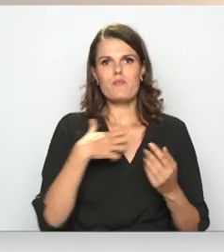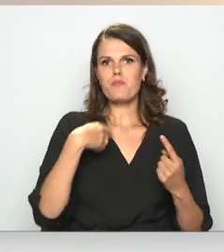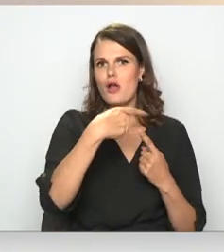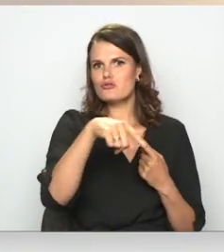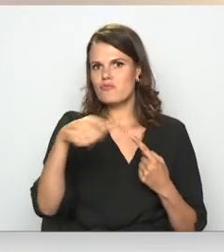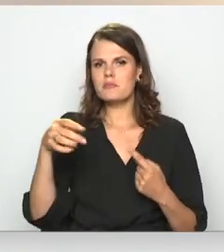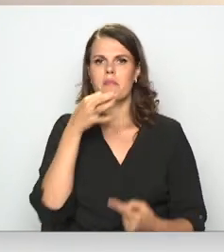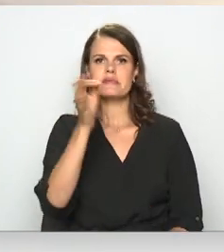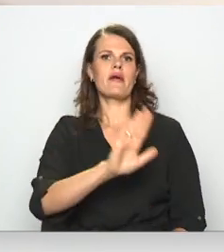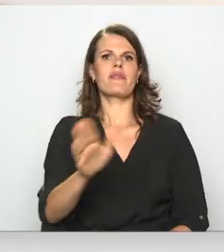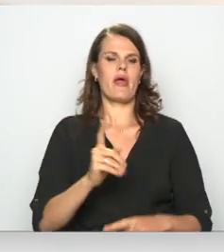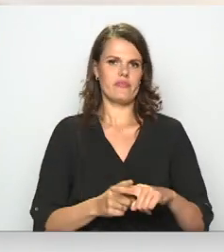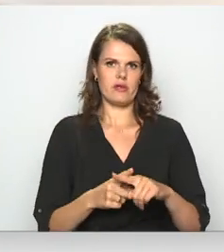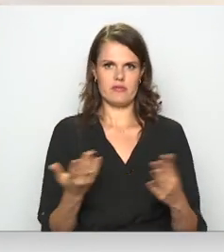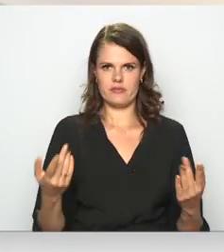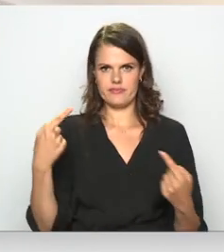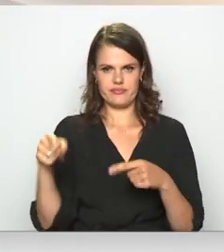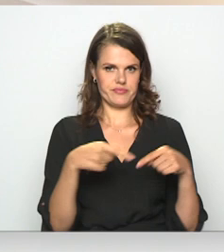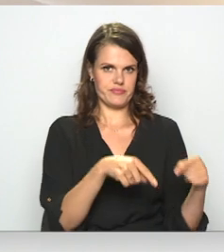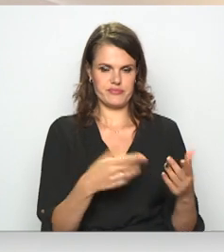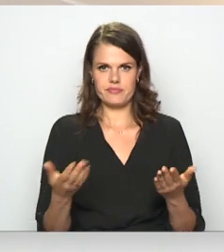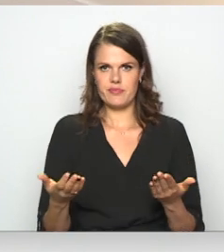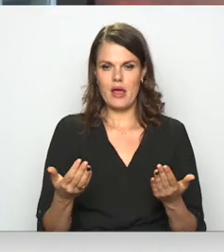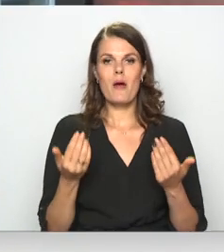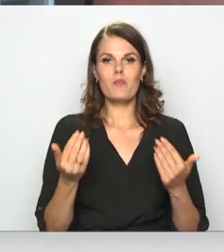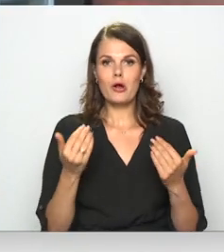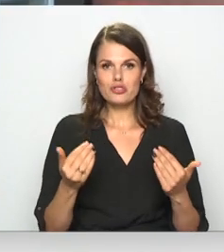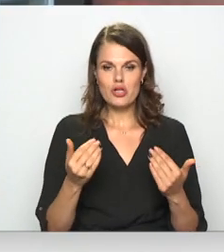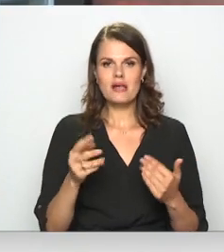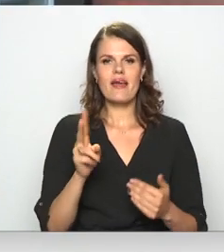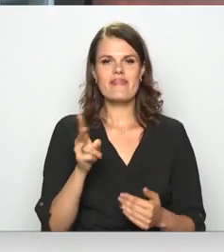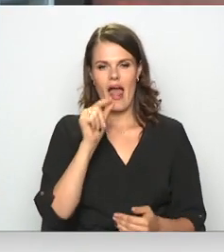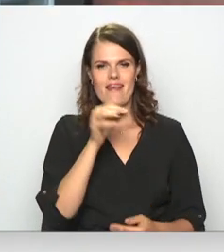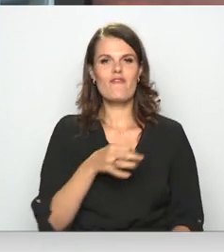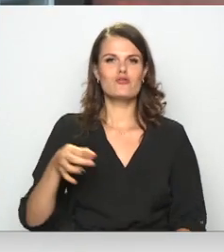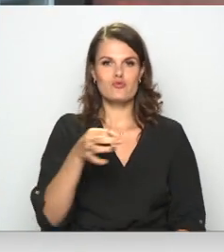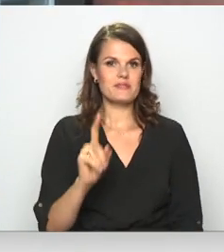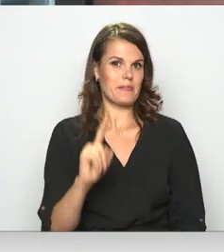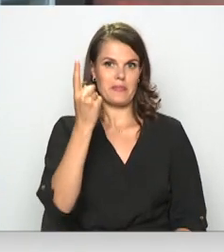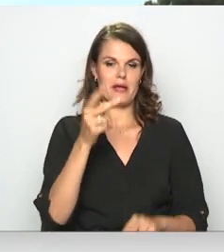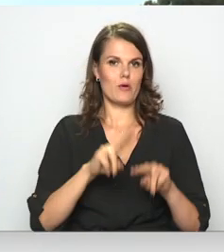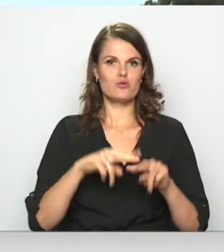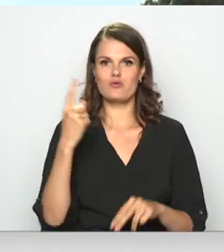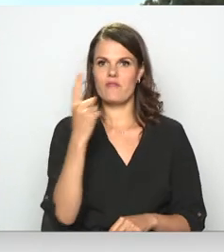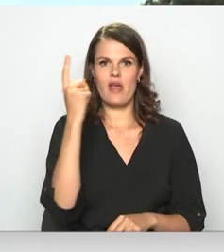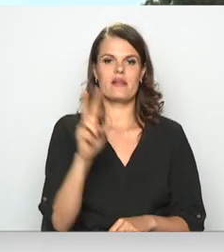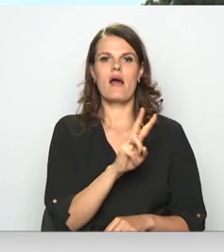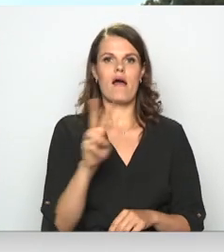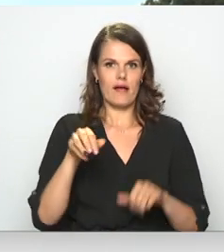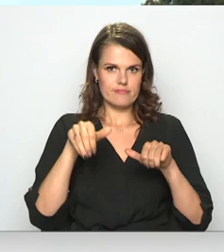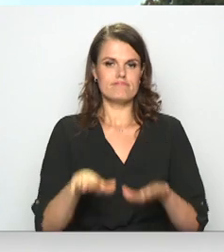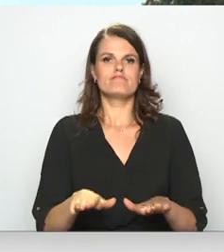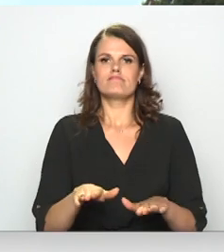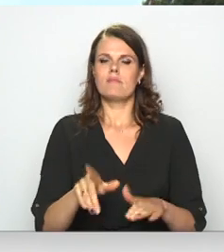tos to saka, nē, nerīkstāt. Paša Esķēkavas novads esot pirmais un pagaidām arī vienīgais, kas pieņēma slēmu un